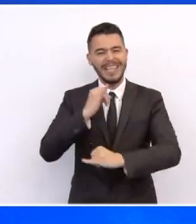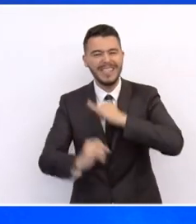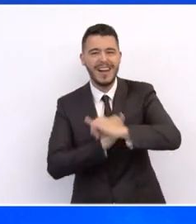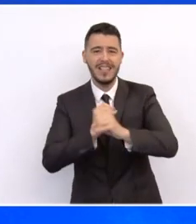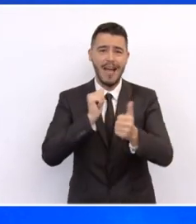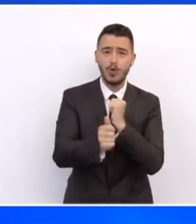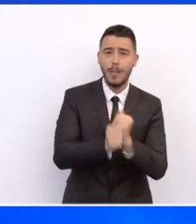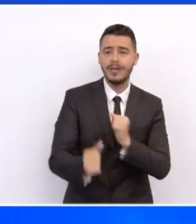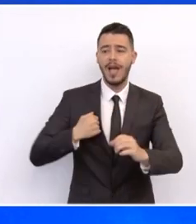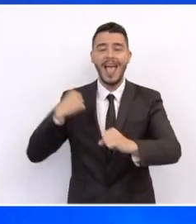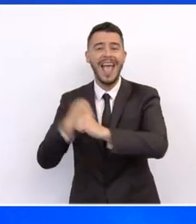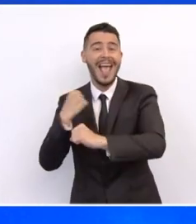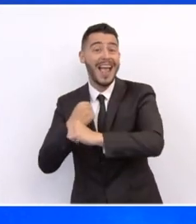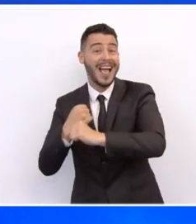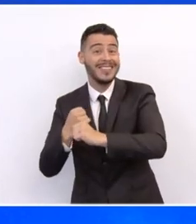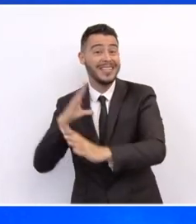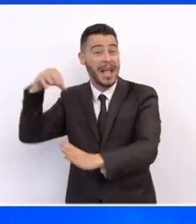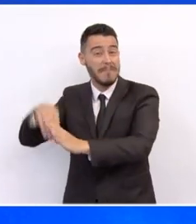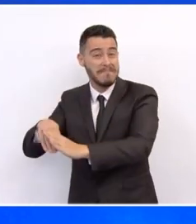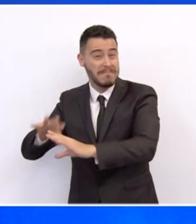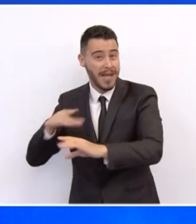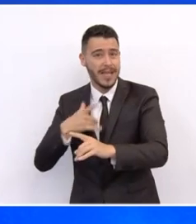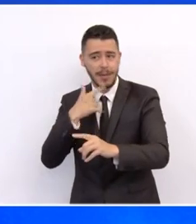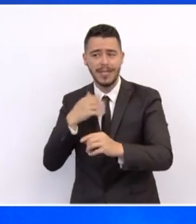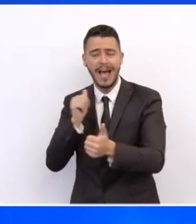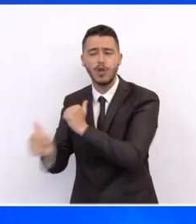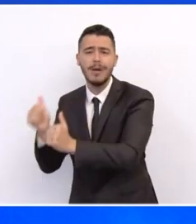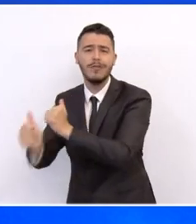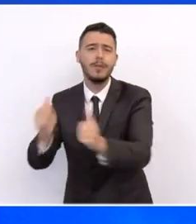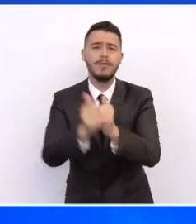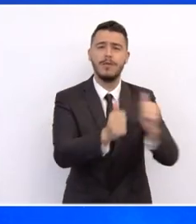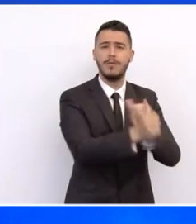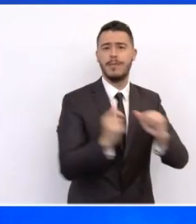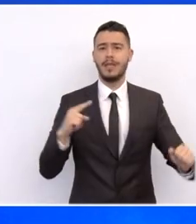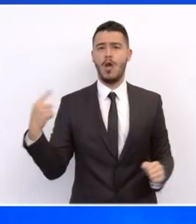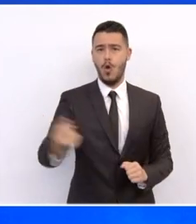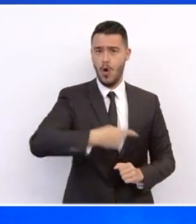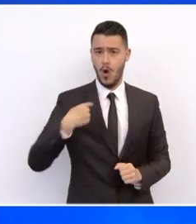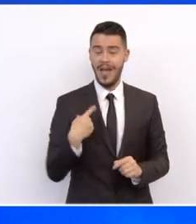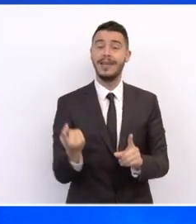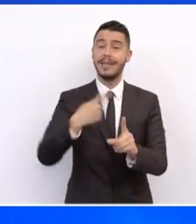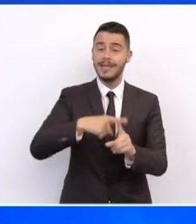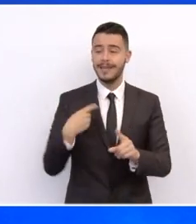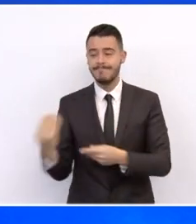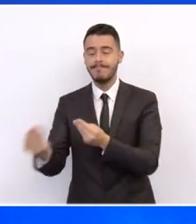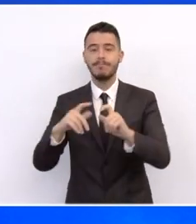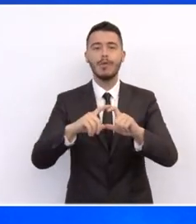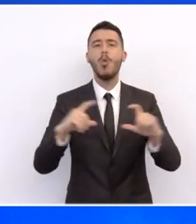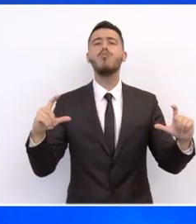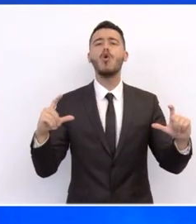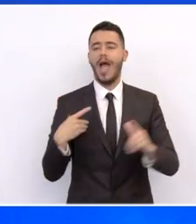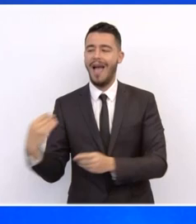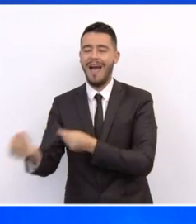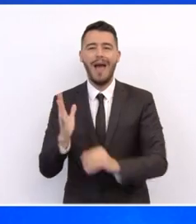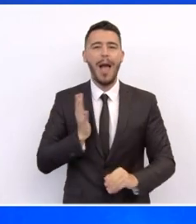εργαστήρια και ήδη ξεκίνησαν τα voucher για να μπορούν να πάρουν τεχνολογικά εργαλεία, tablet και laptop ή μαθητές που ανήκουν σε